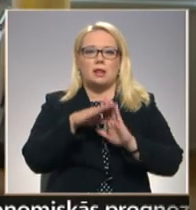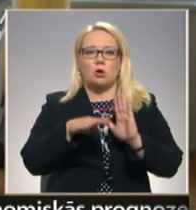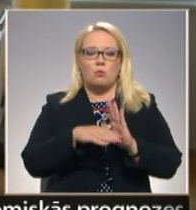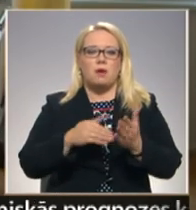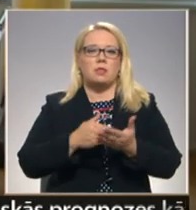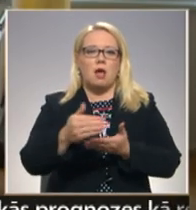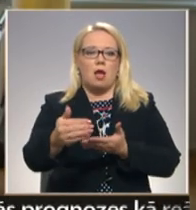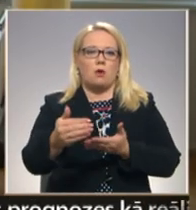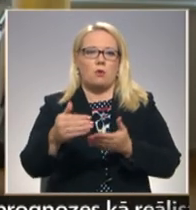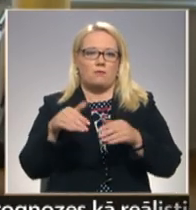tālāko virsību. Paldies!